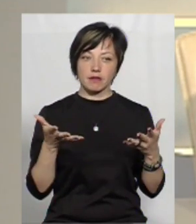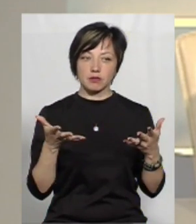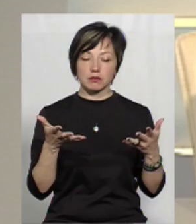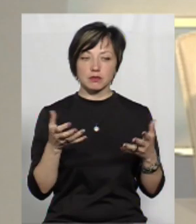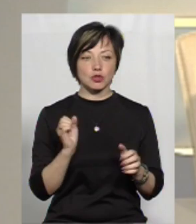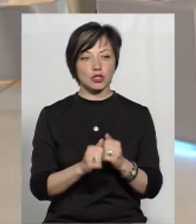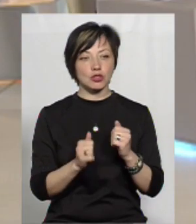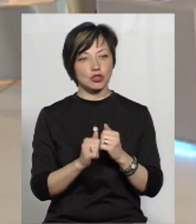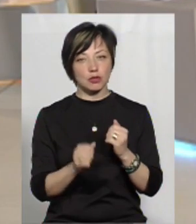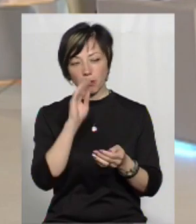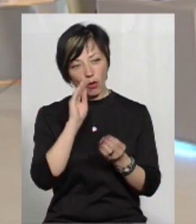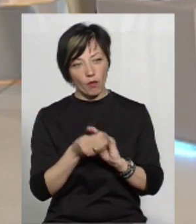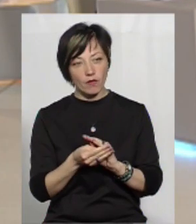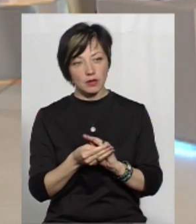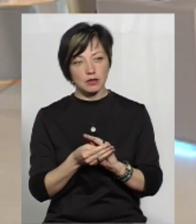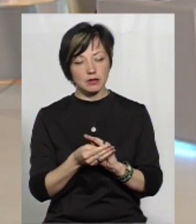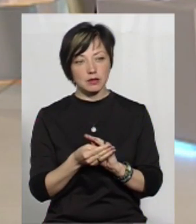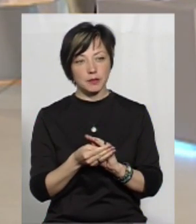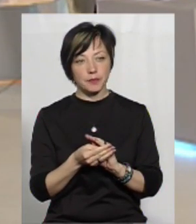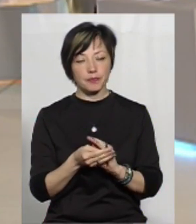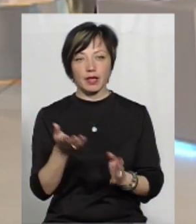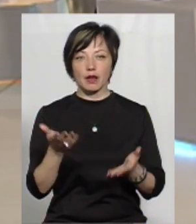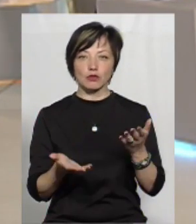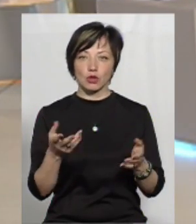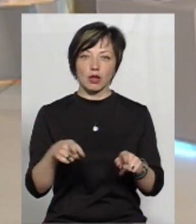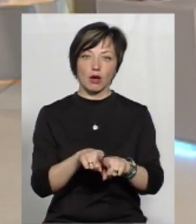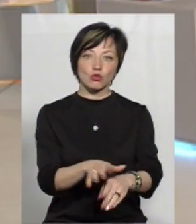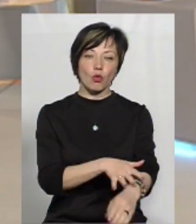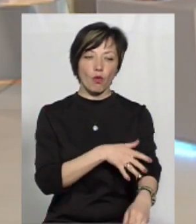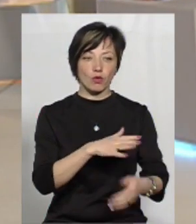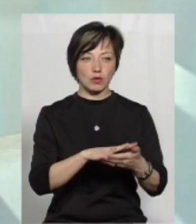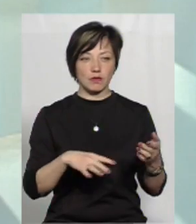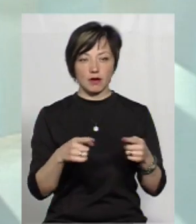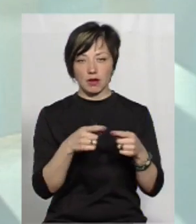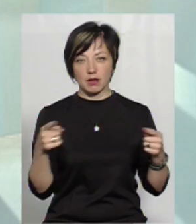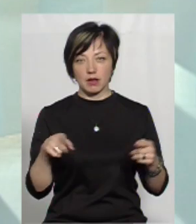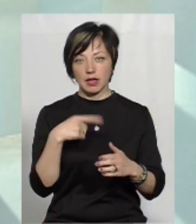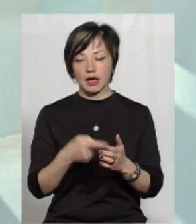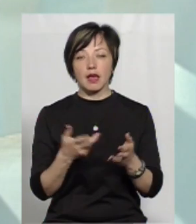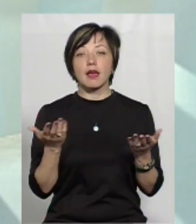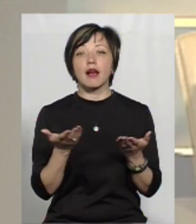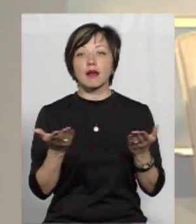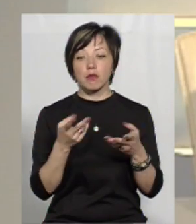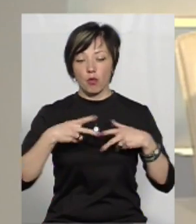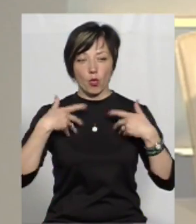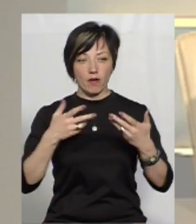але частіше він прихований, якщо він так довго триває. Існує, так би мовити…